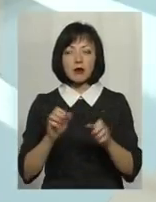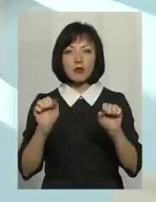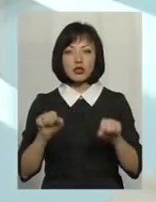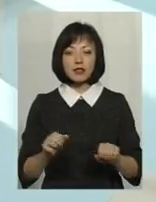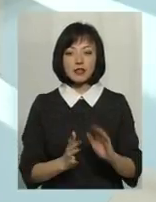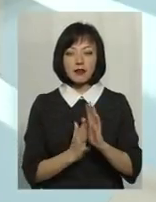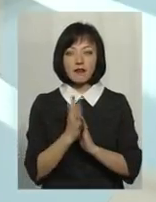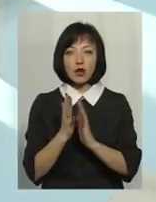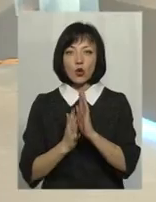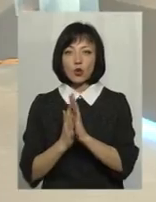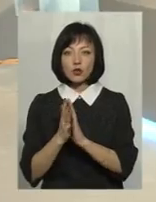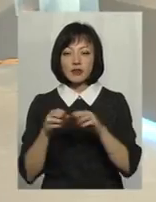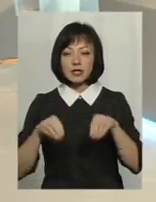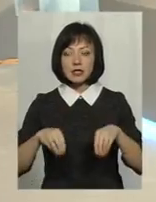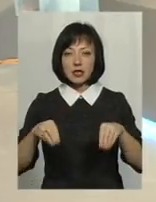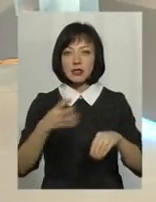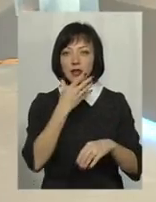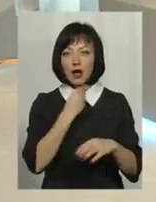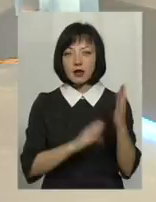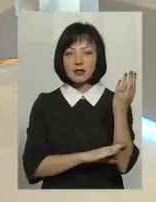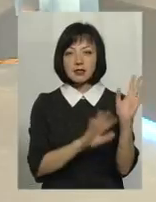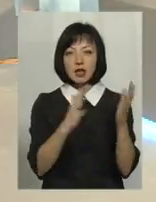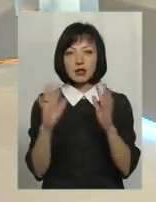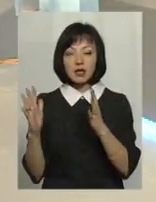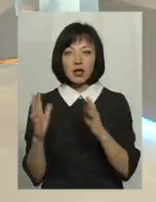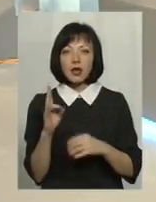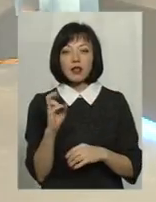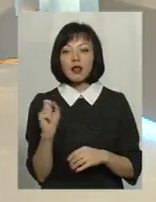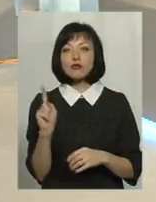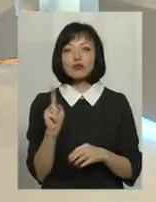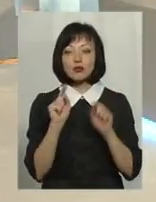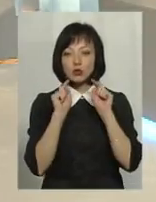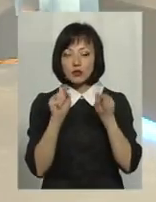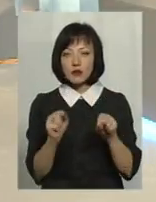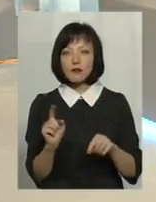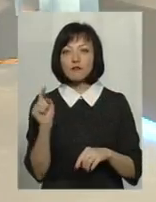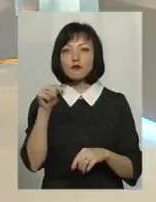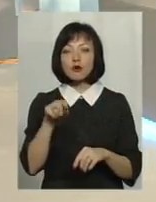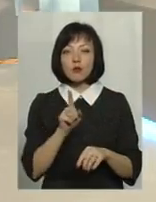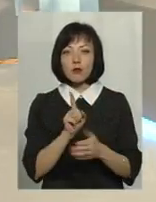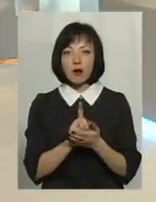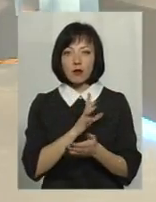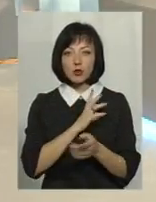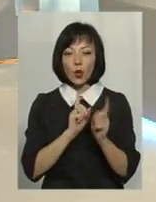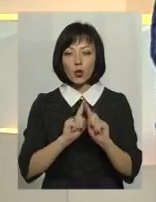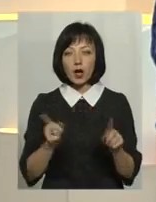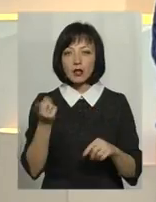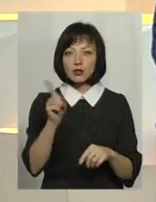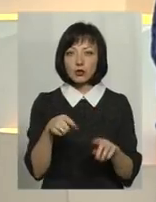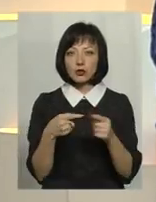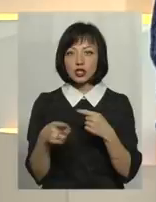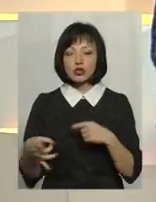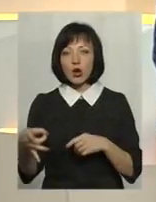вирощувати і садити гарні садки. На чому зосередитись, в чому має бути унікальність того чи іншого